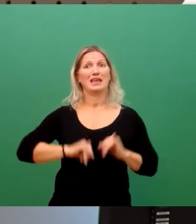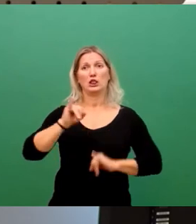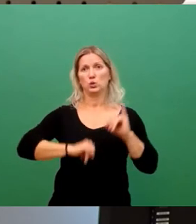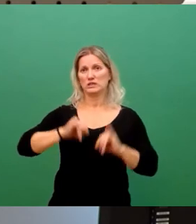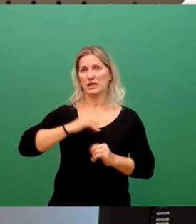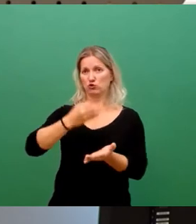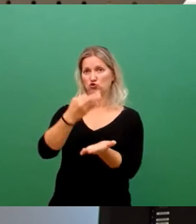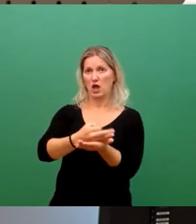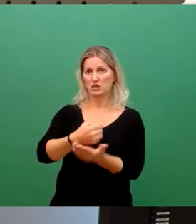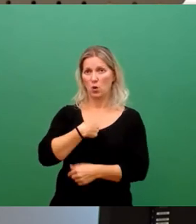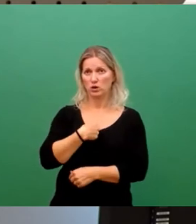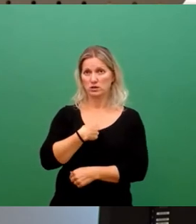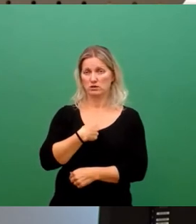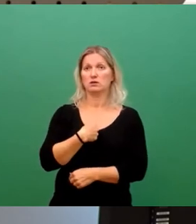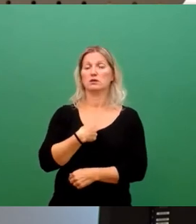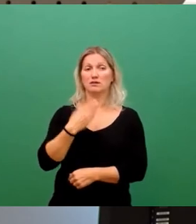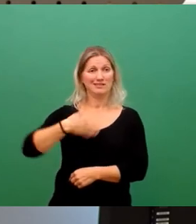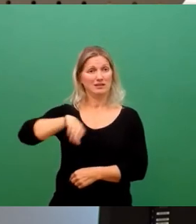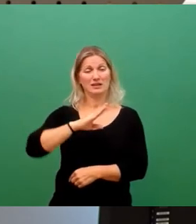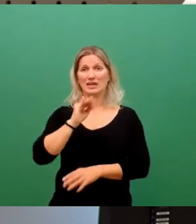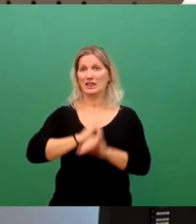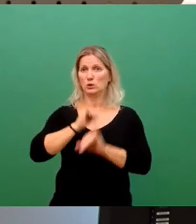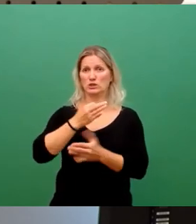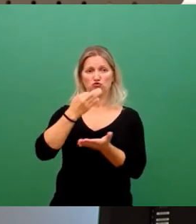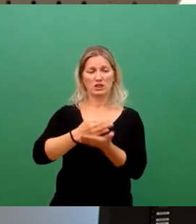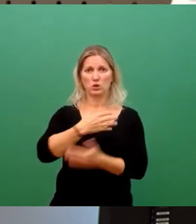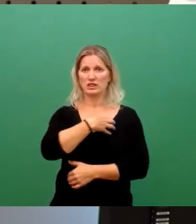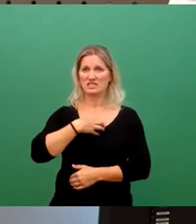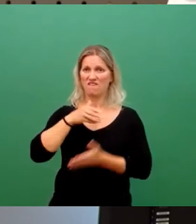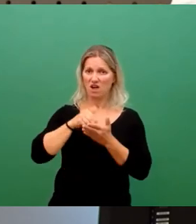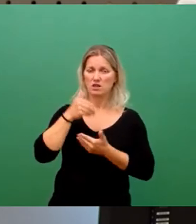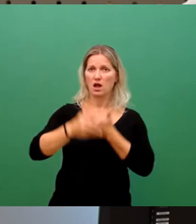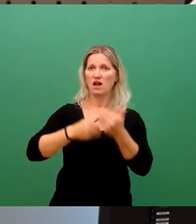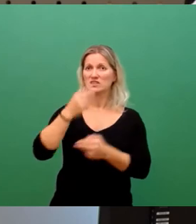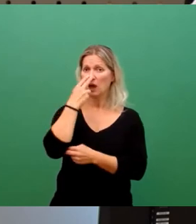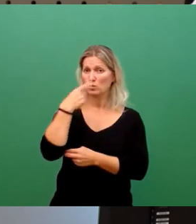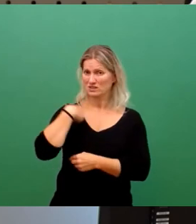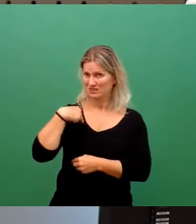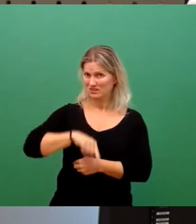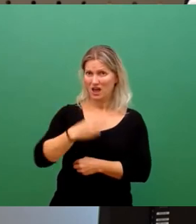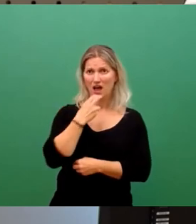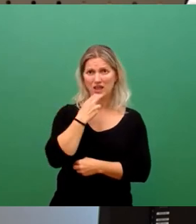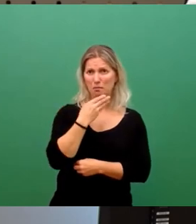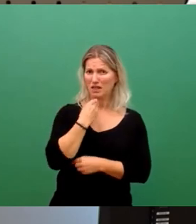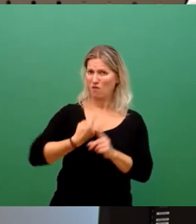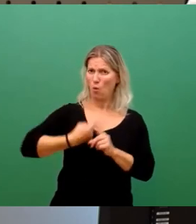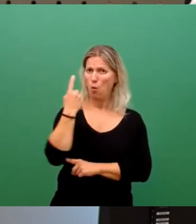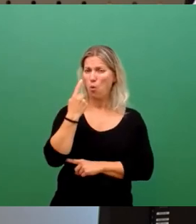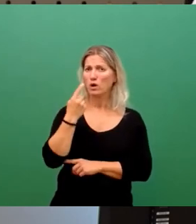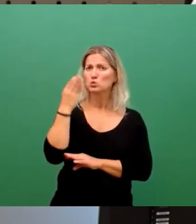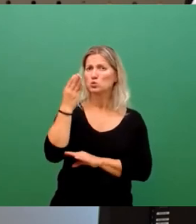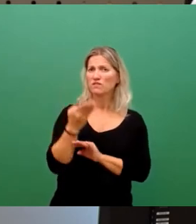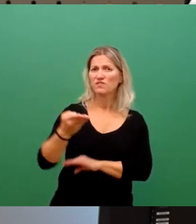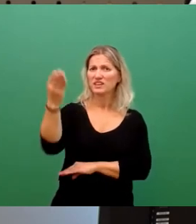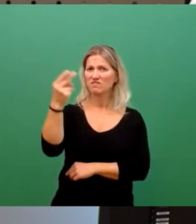ist natürlich, wie entwickelt sich unser Industriestandort in Dresden mit seinem sehr, sehr hohen Energiebedarf auch perspektivisch weiter. Und die Frage, wie